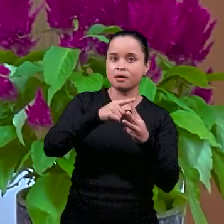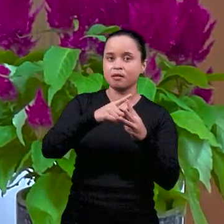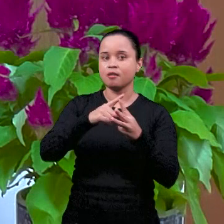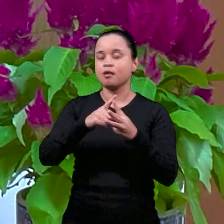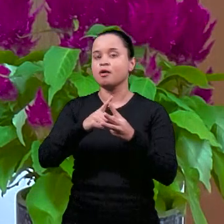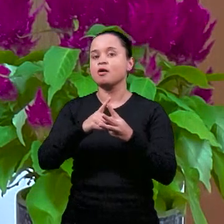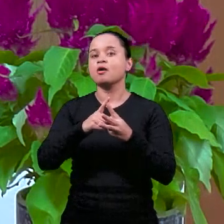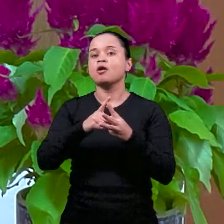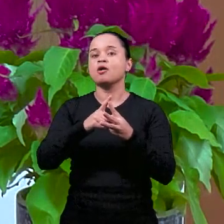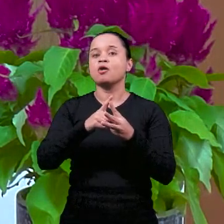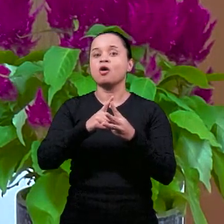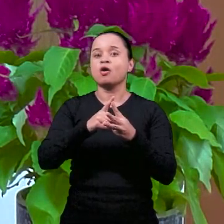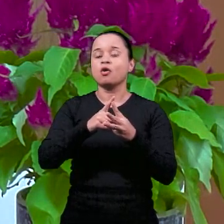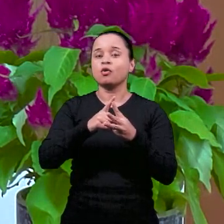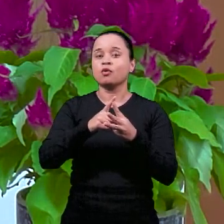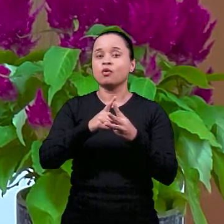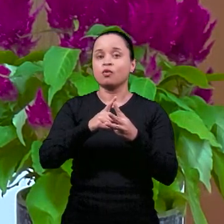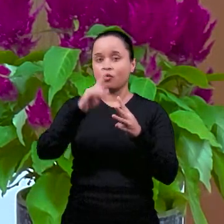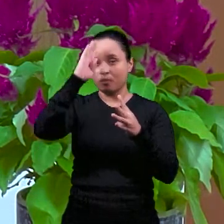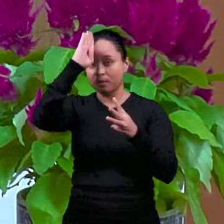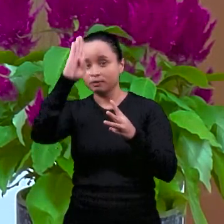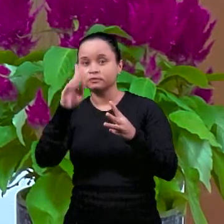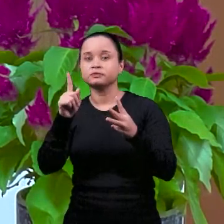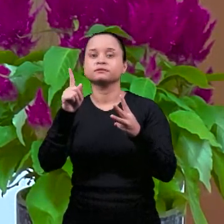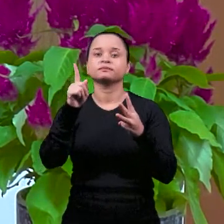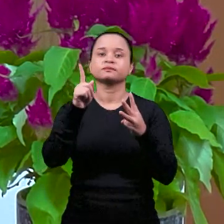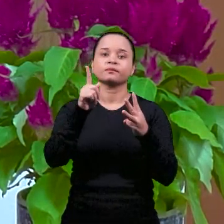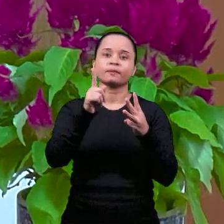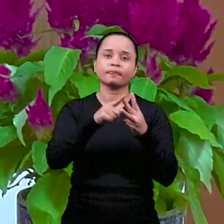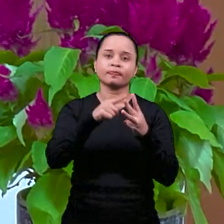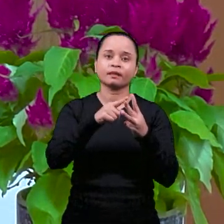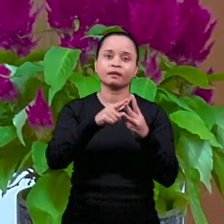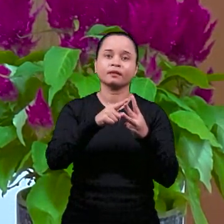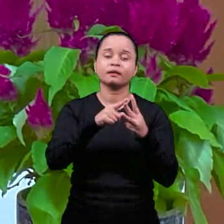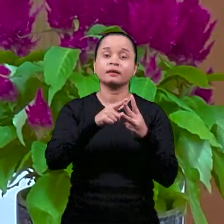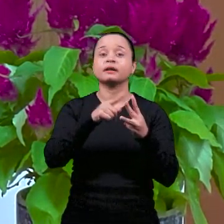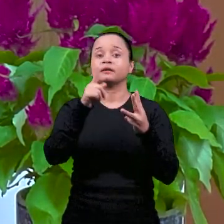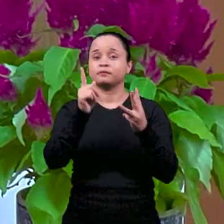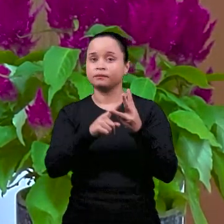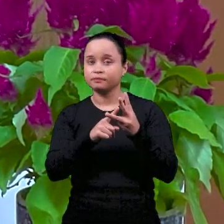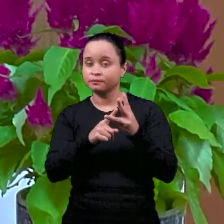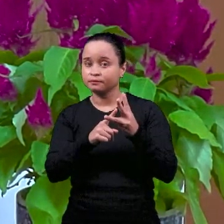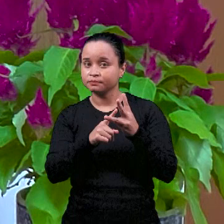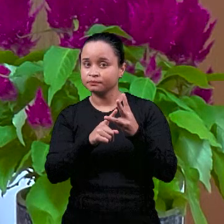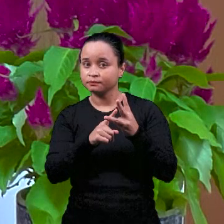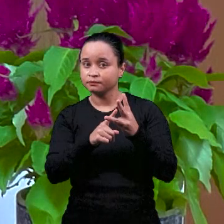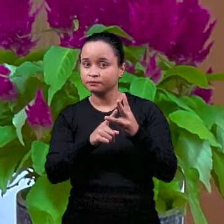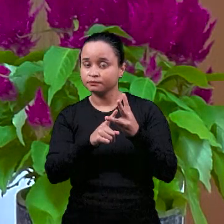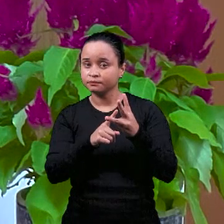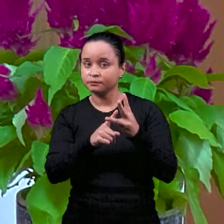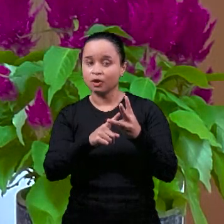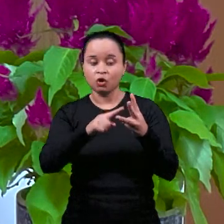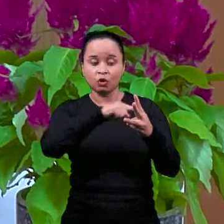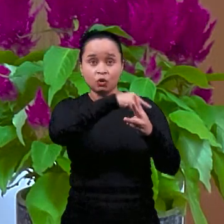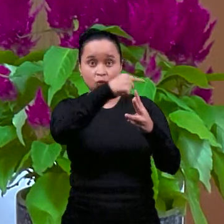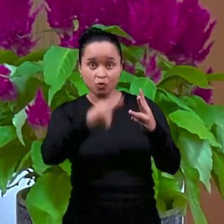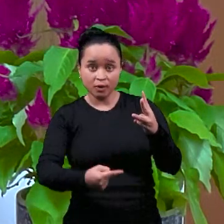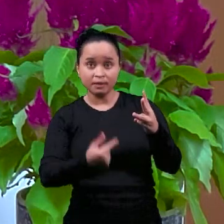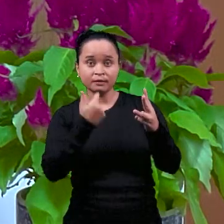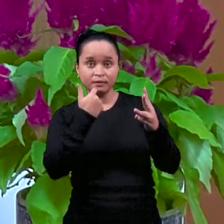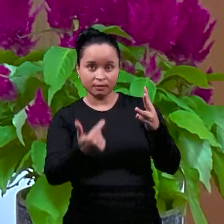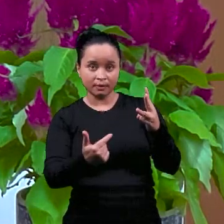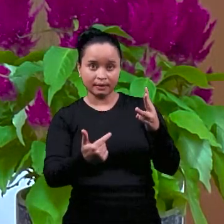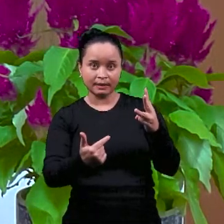и у евреев на еврите «эмуна». Все эти слова